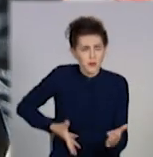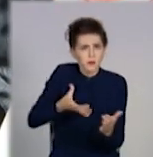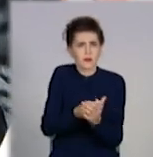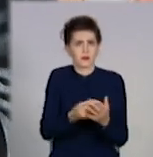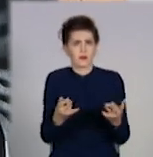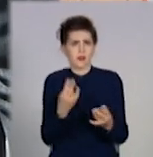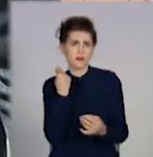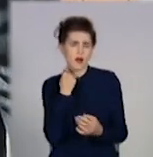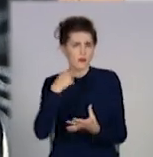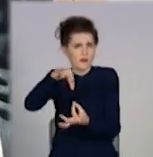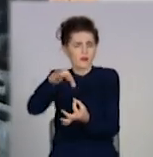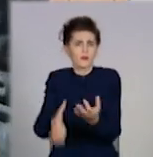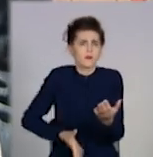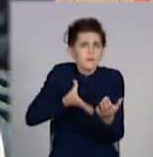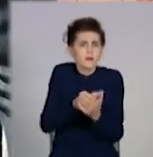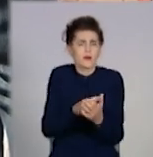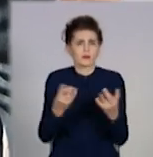висіть, і вам треба заплатити.